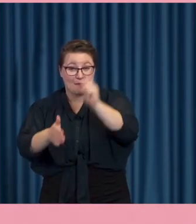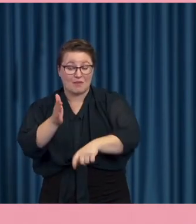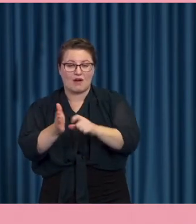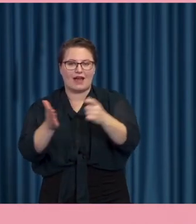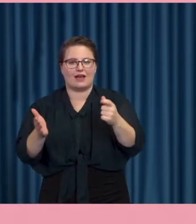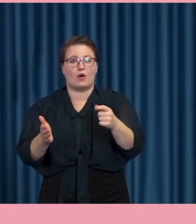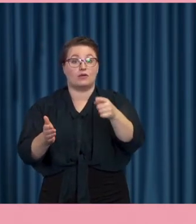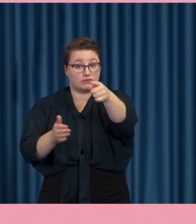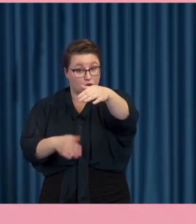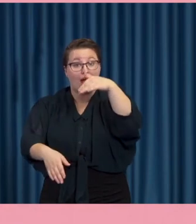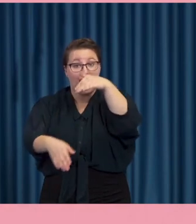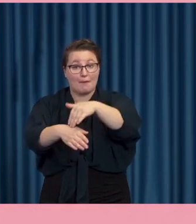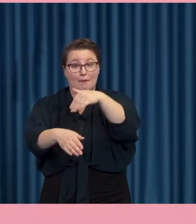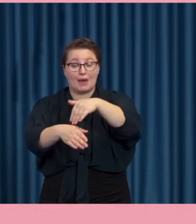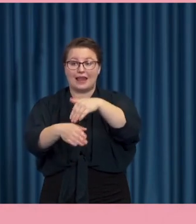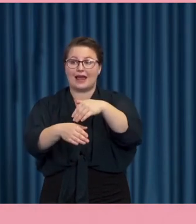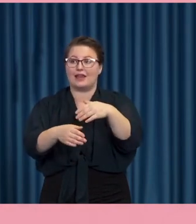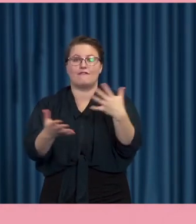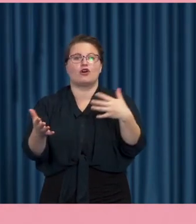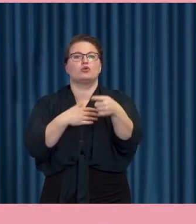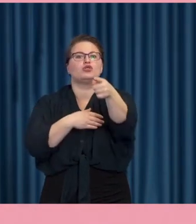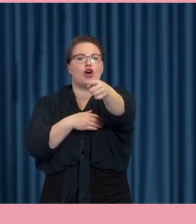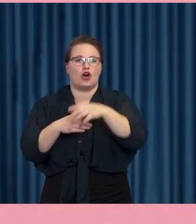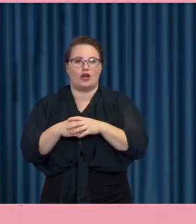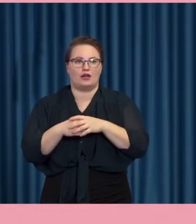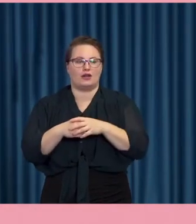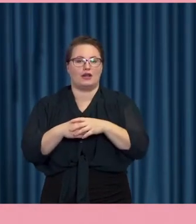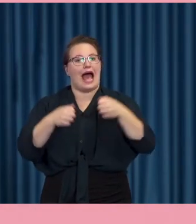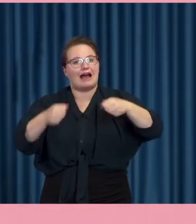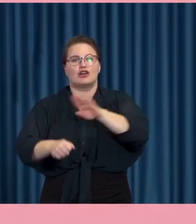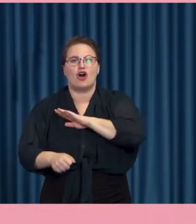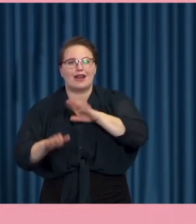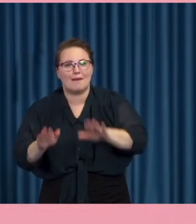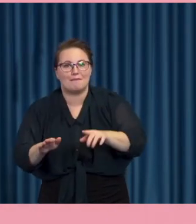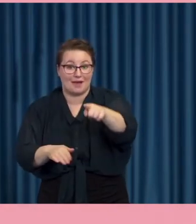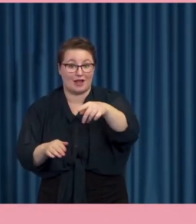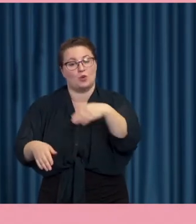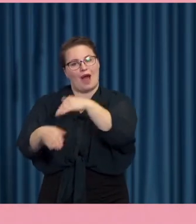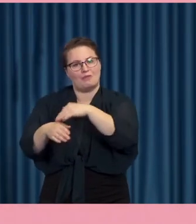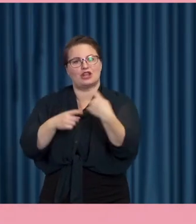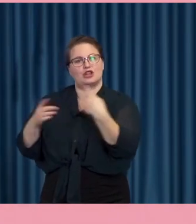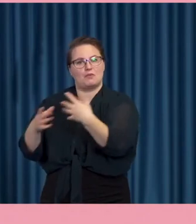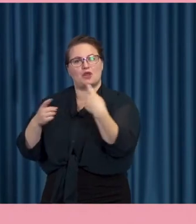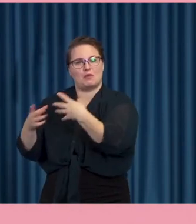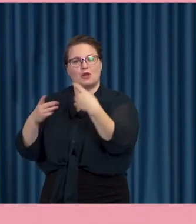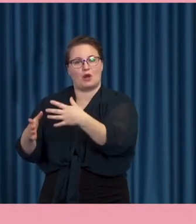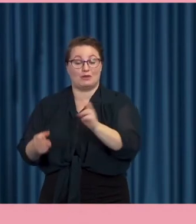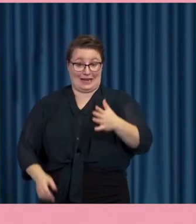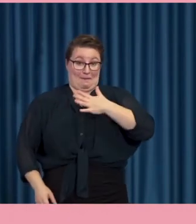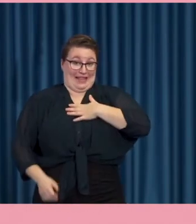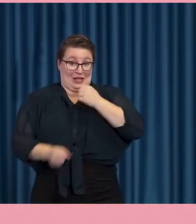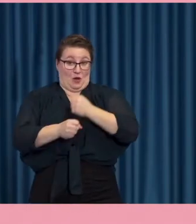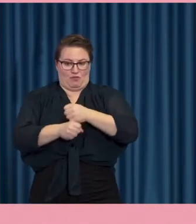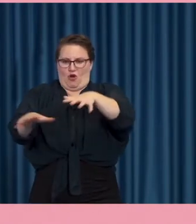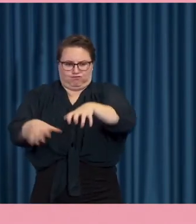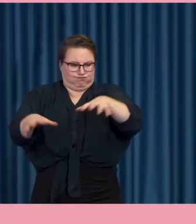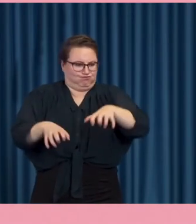anmäler helt enkelt jobb som man gör aktiviteter som man har och sen så är det mitt jobb att samla ihop det i en